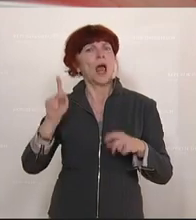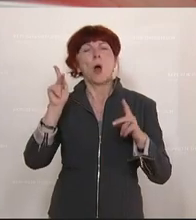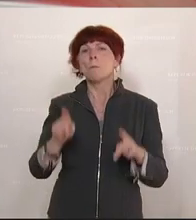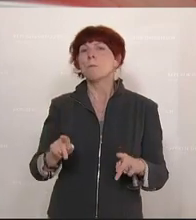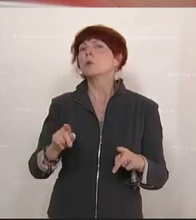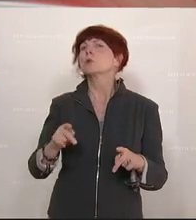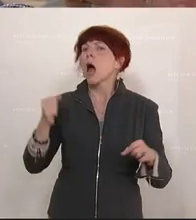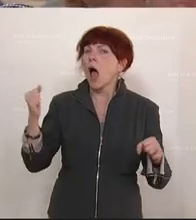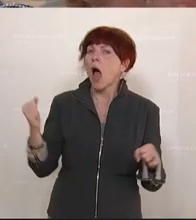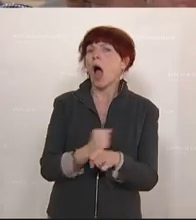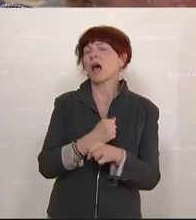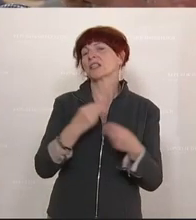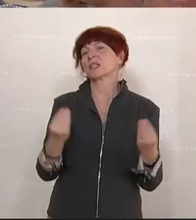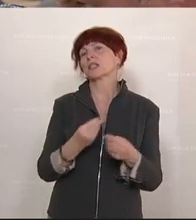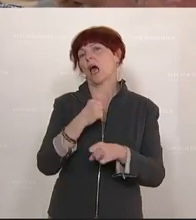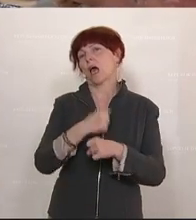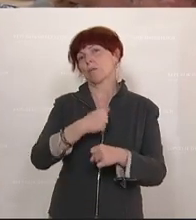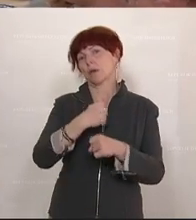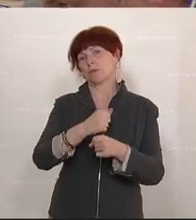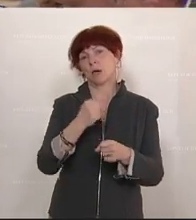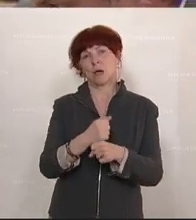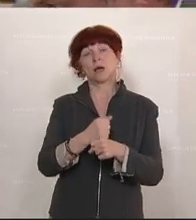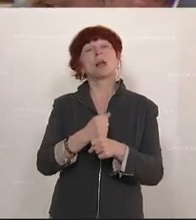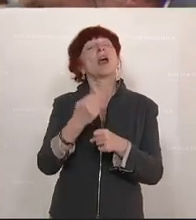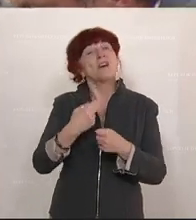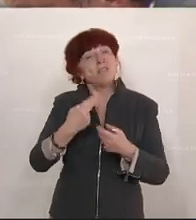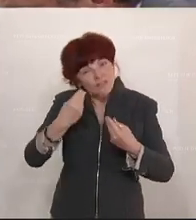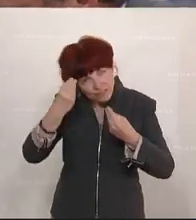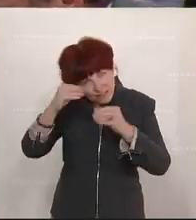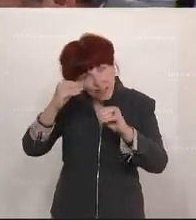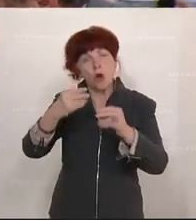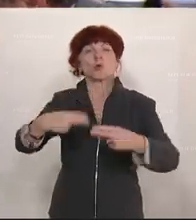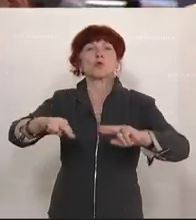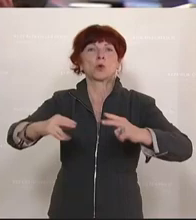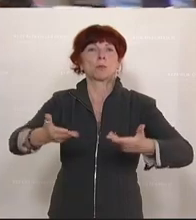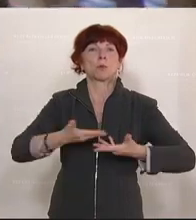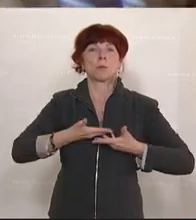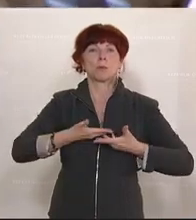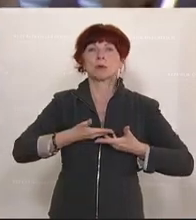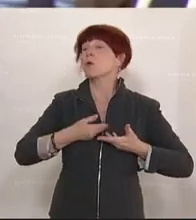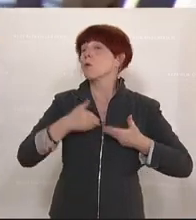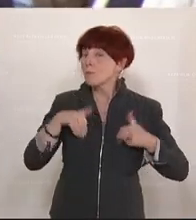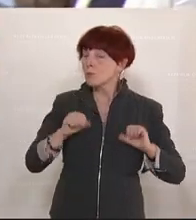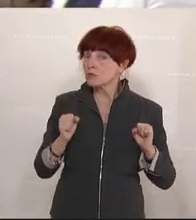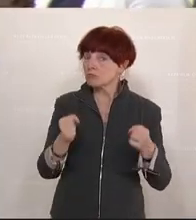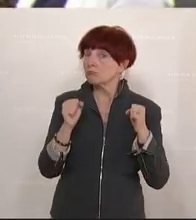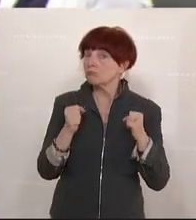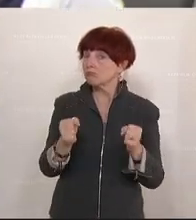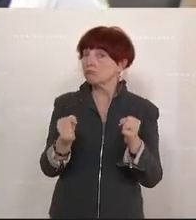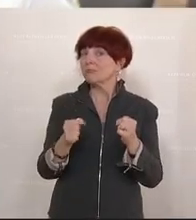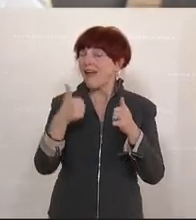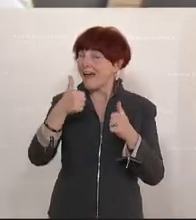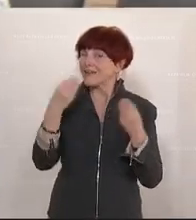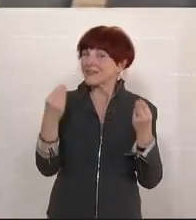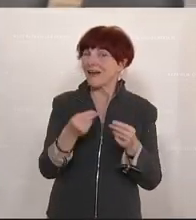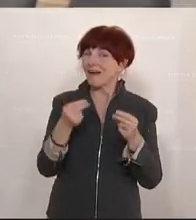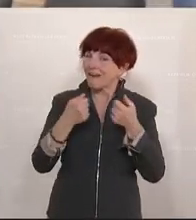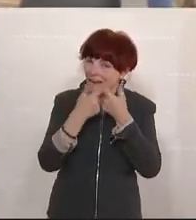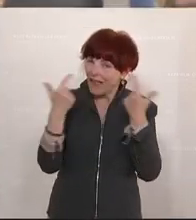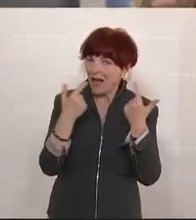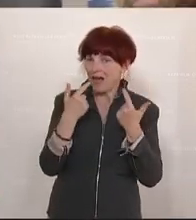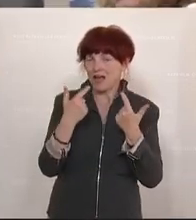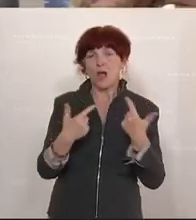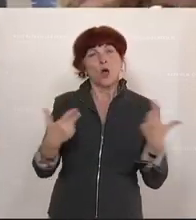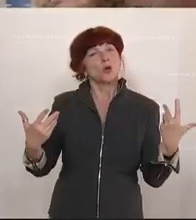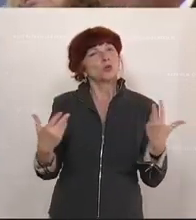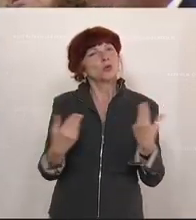auch zurückgewinnen. Da werden wir uns alle miteinander massiv anstrengen müssen und eines sage ich auch ganz klar, einen Weg der Zusammenarbeit